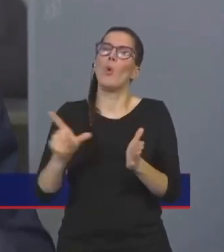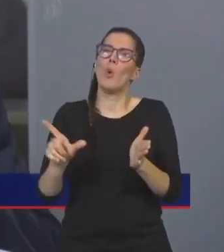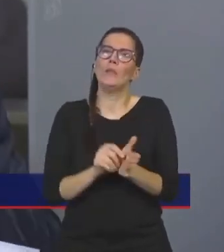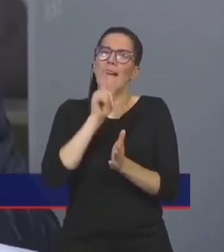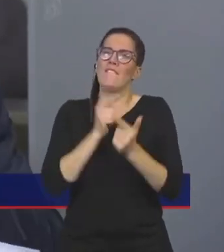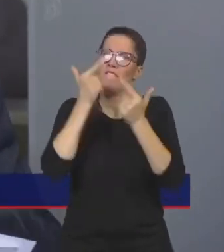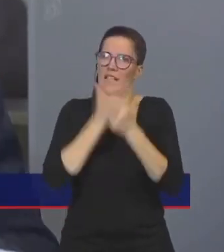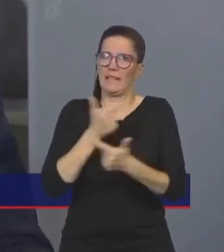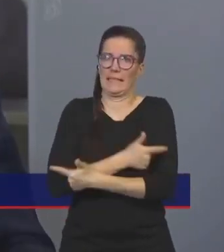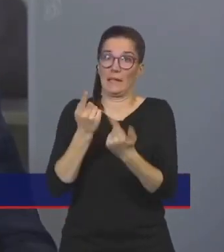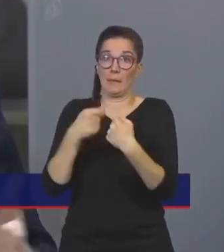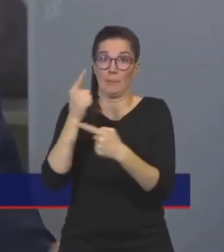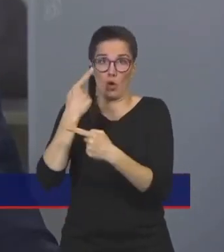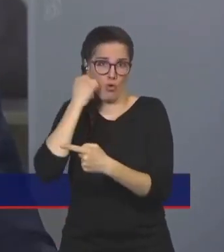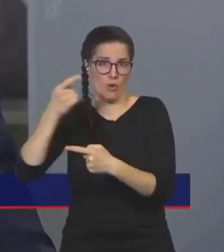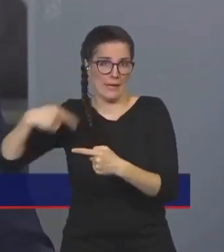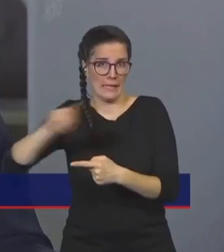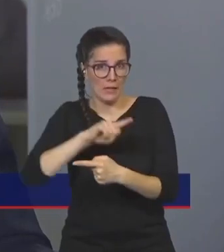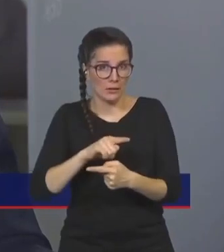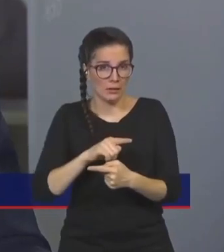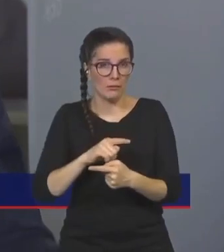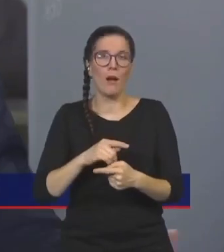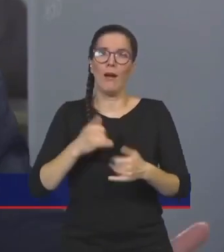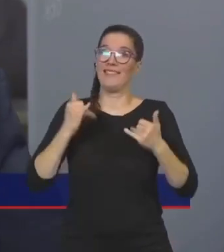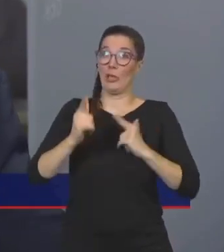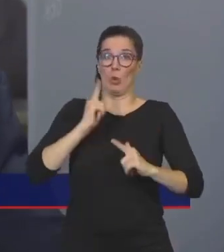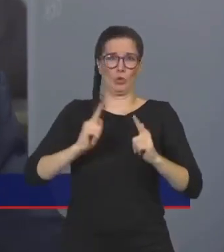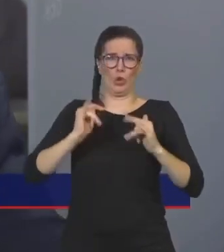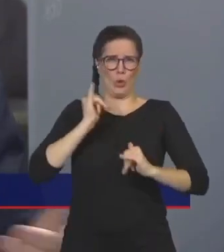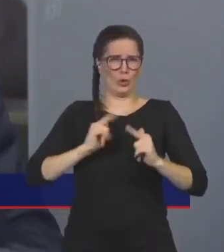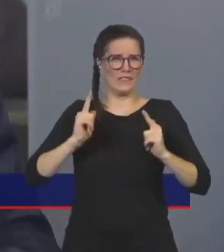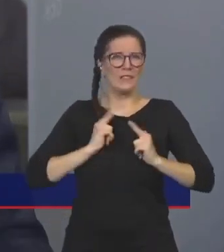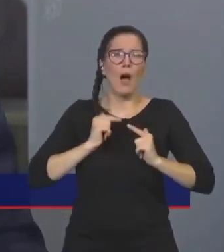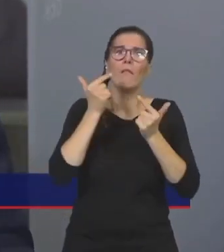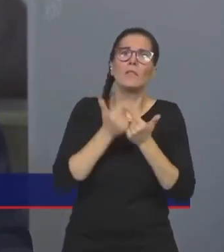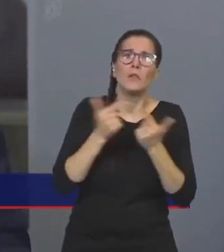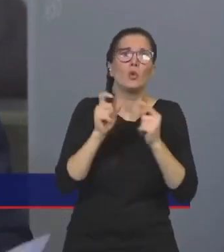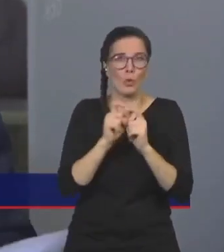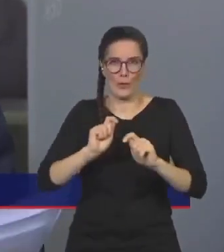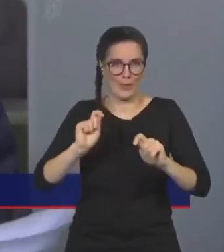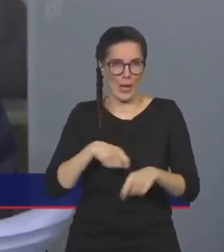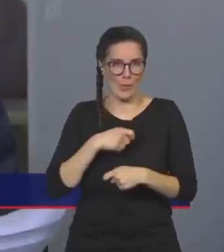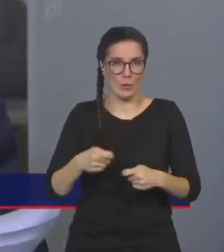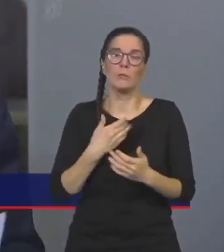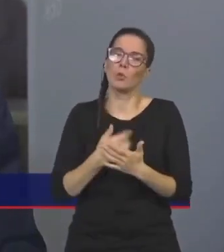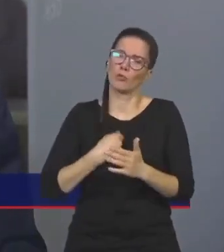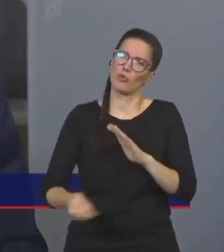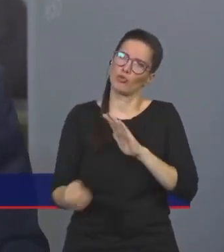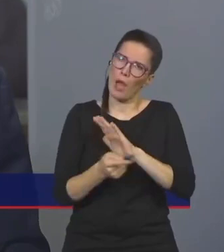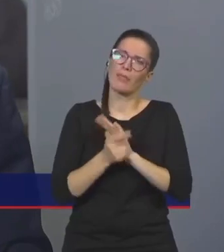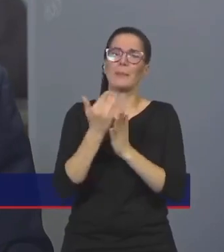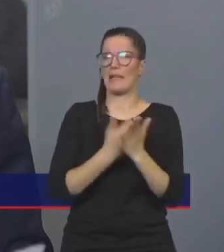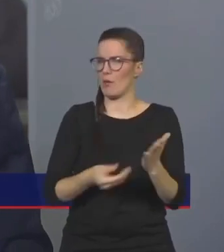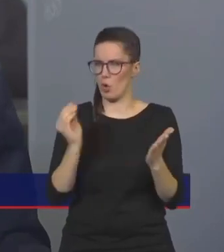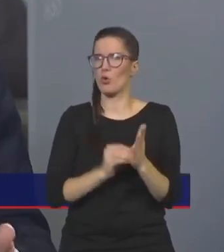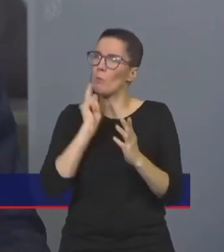také dneska není, protože na zákon nouzového stavu tam správní hlediska nemusí až tak zdůvodňovat, ale právě proto my chceme, aby to bylo zdůvodněno a to je